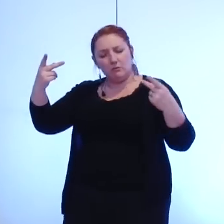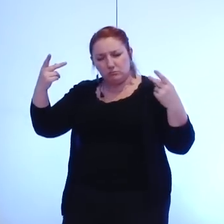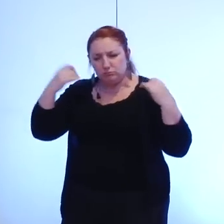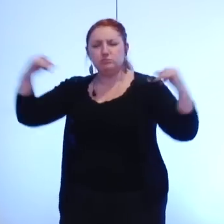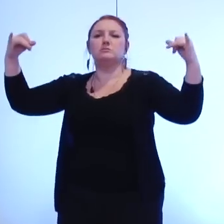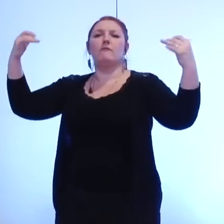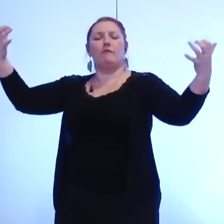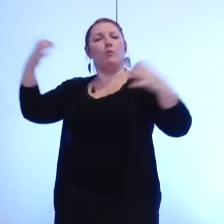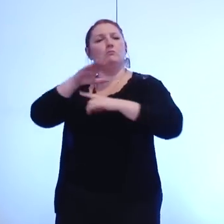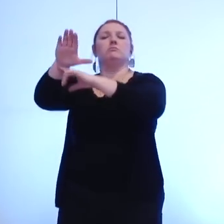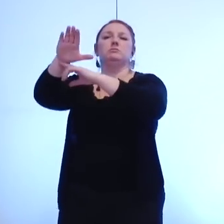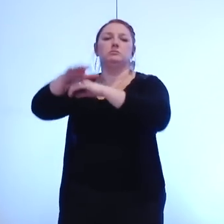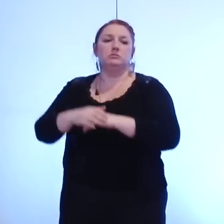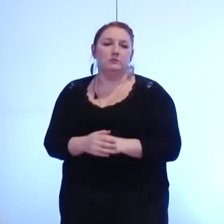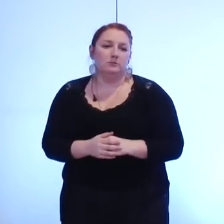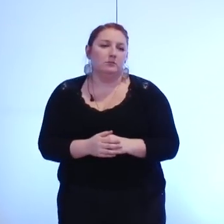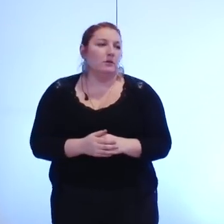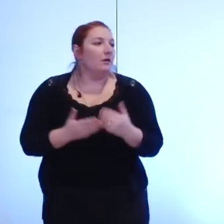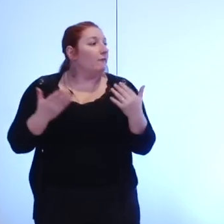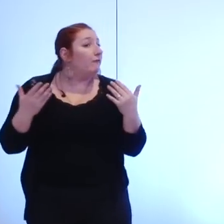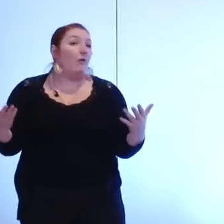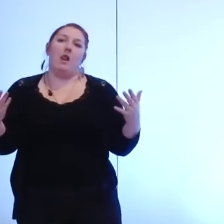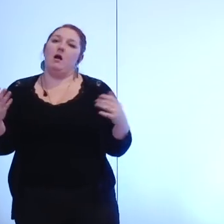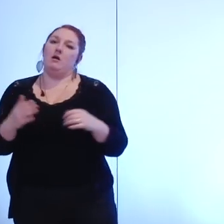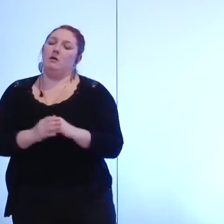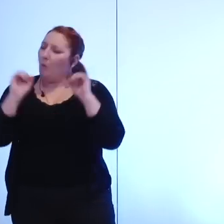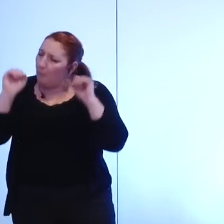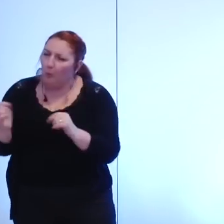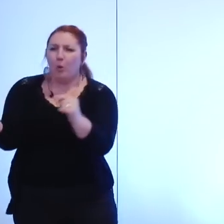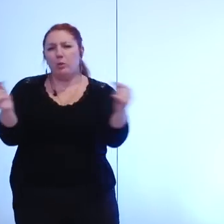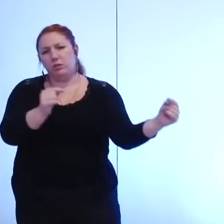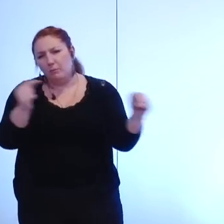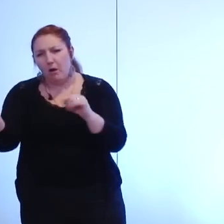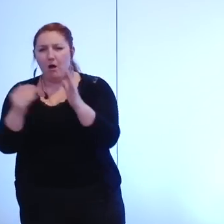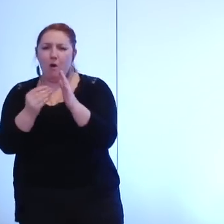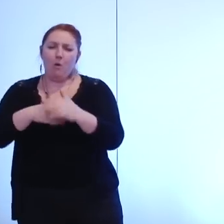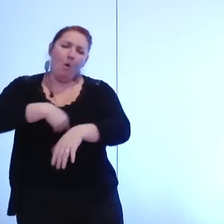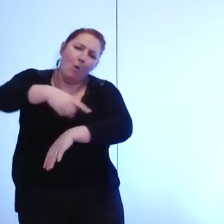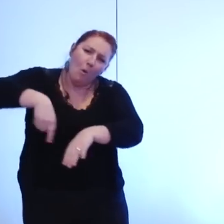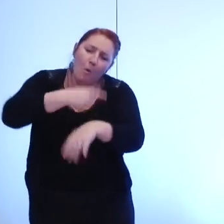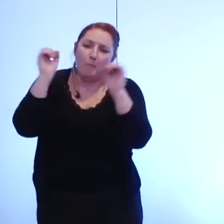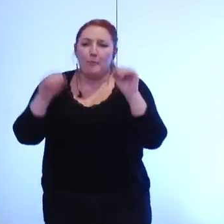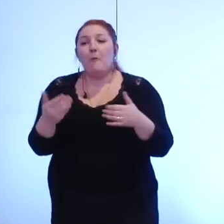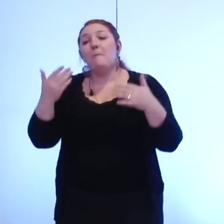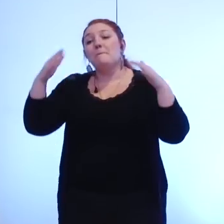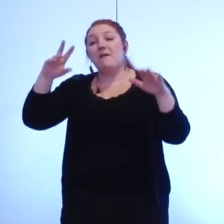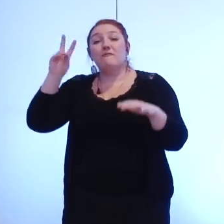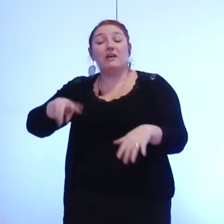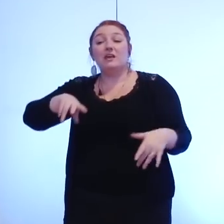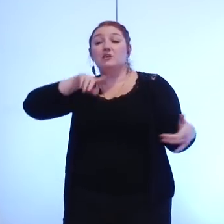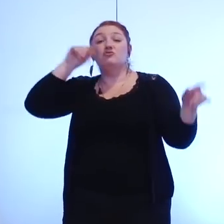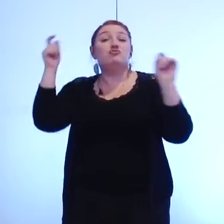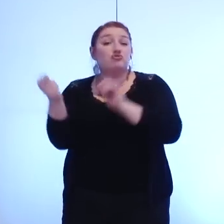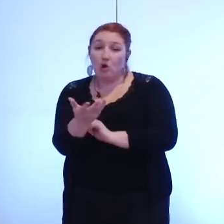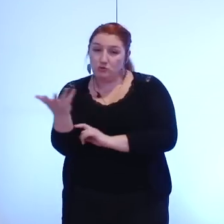voilà ce que on pourrait débattre encore longuement mais ce qui a changé dans